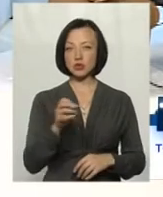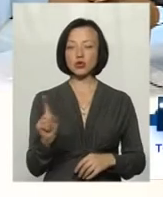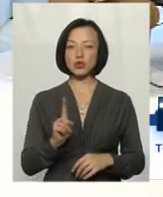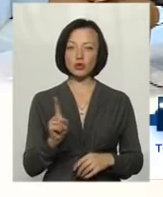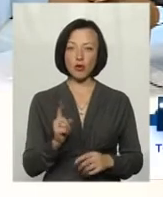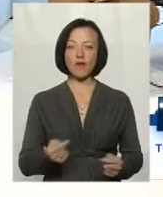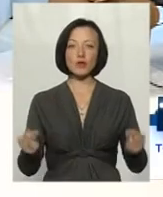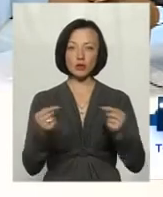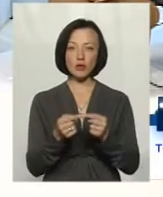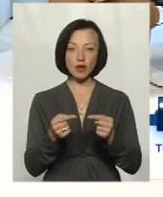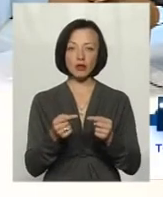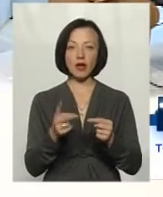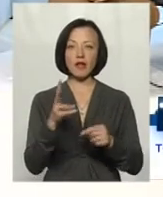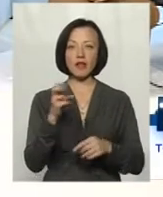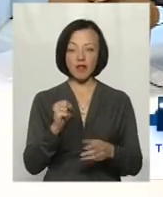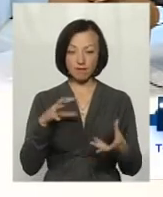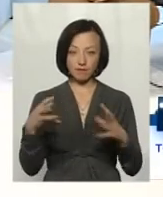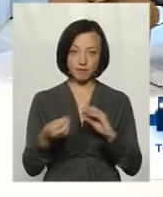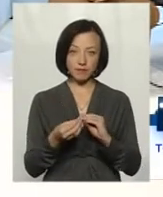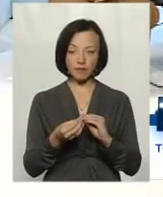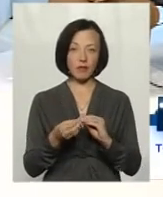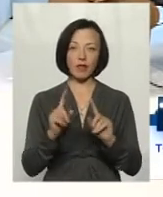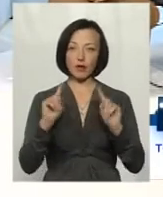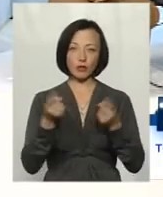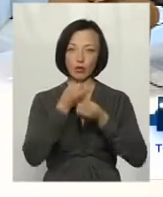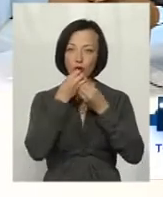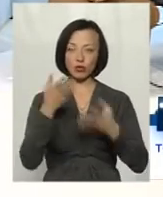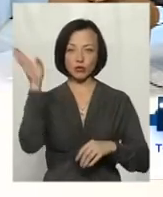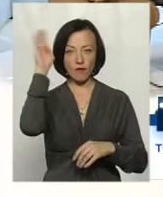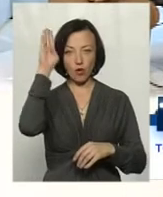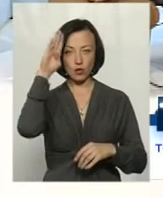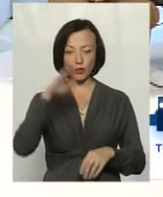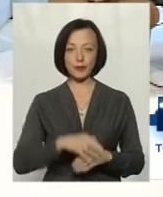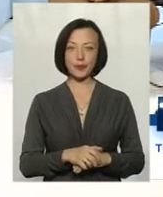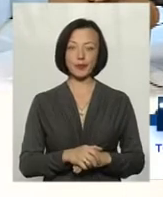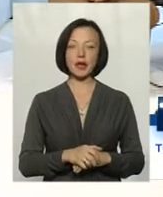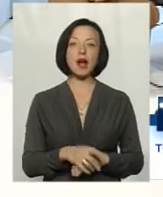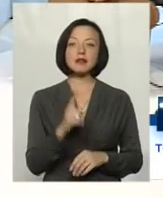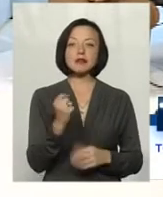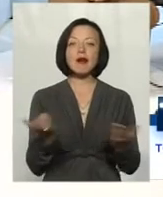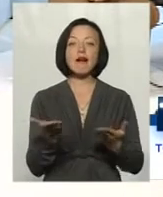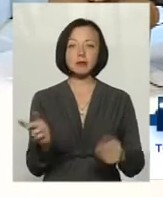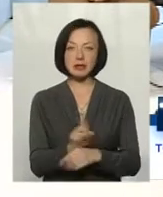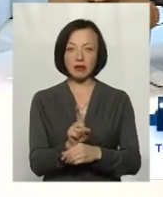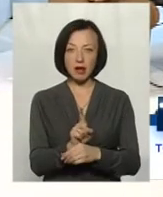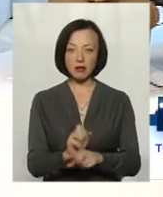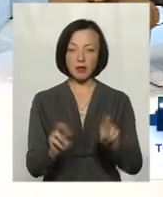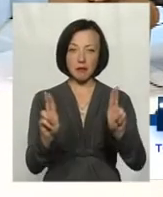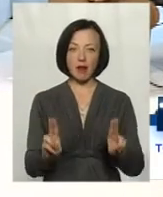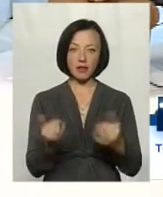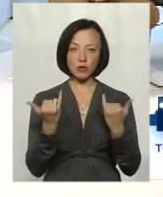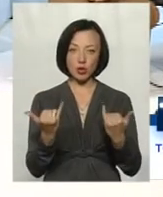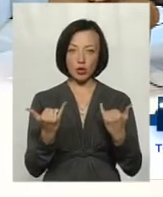що, відповідно, на виході маємо не надто хорошу воду. За якими стандартами та правилами